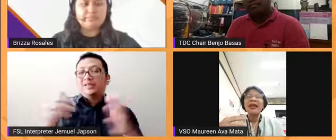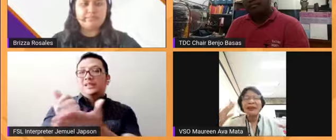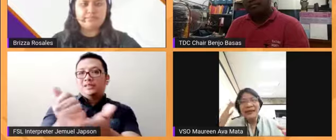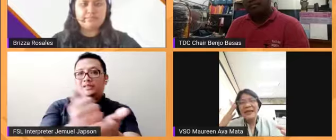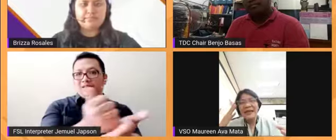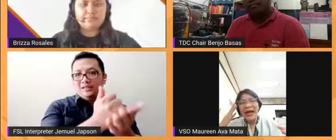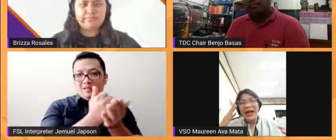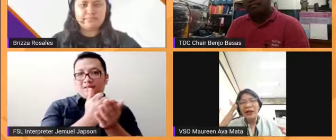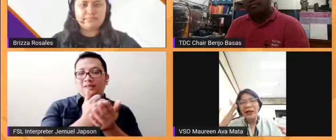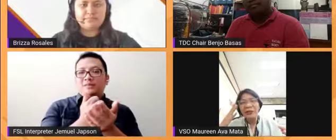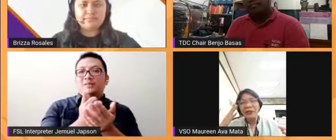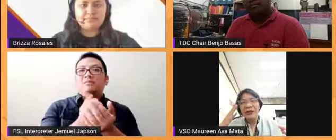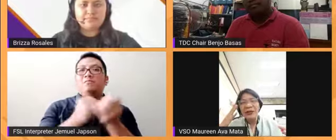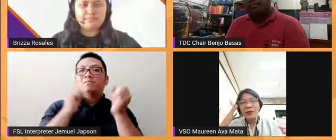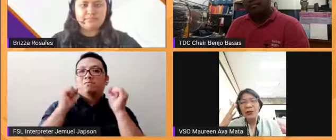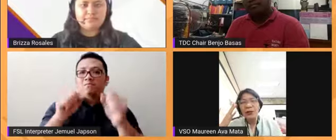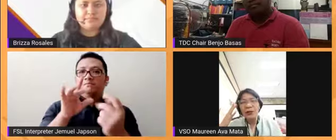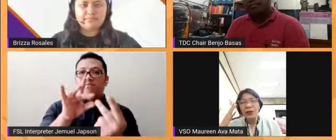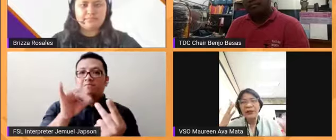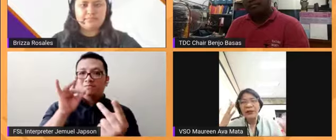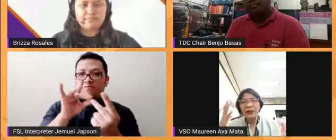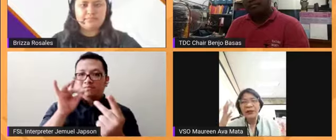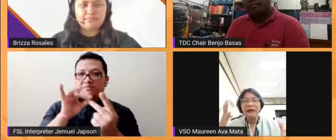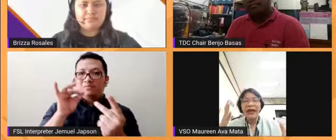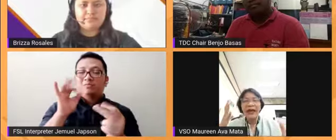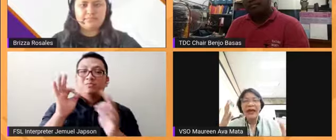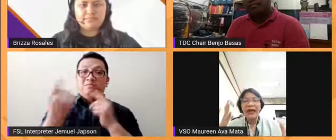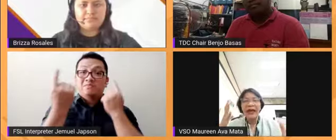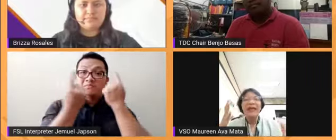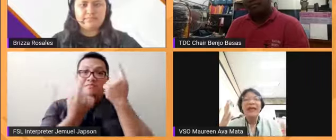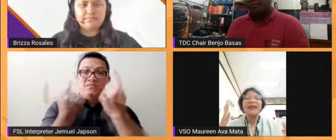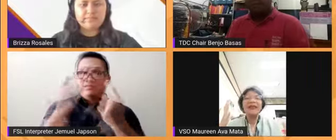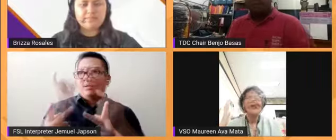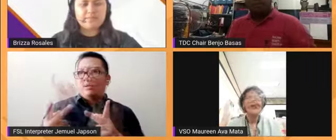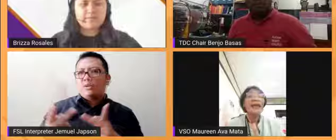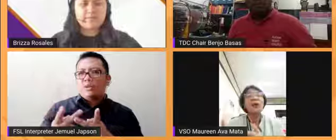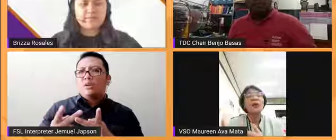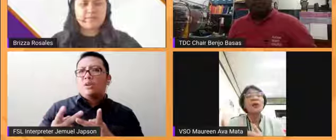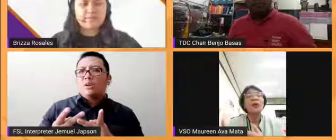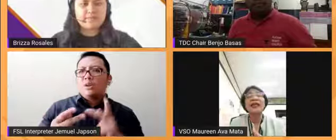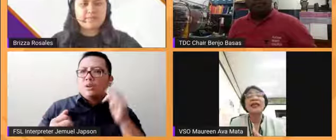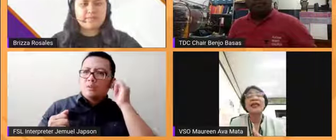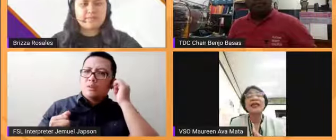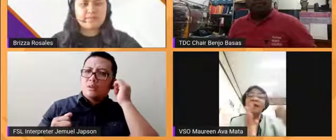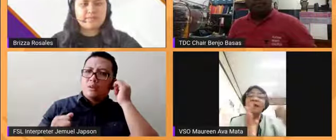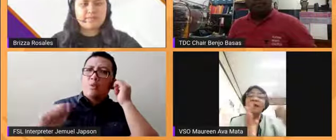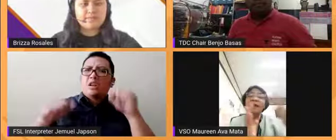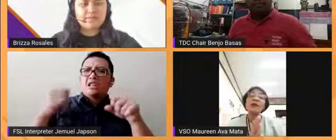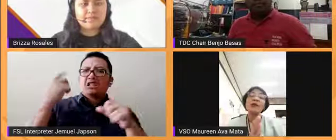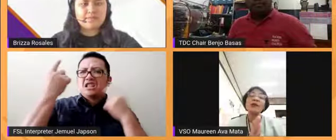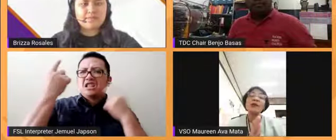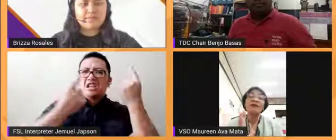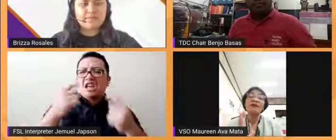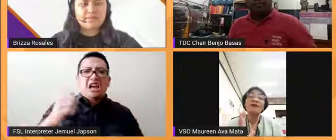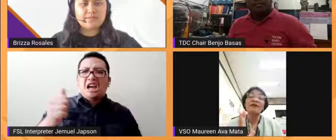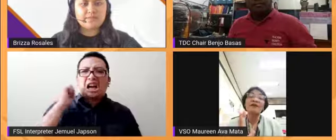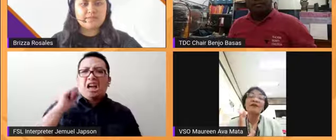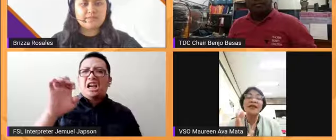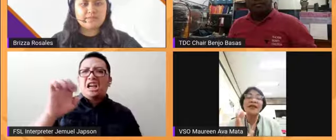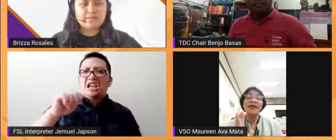pwede kasi silang may option pa rin na pag naisip nila sa araw mismo o the day before ay ayoko na sa AAP kasi walang